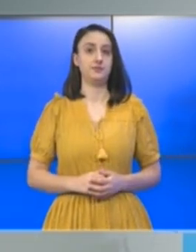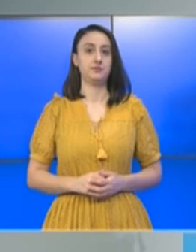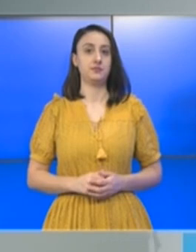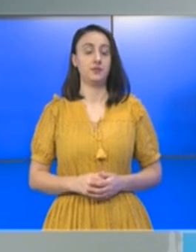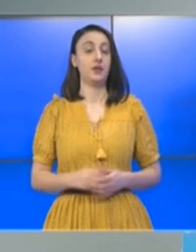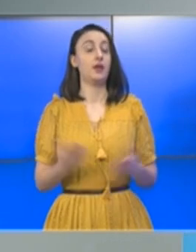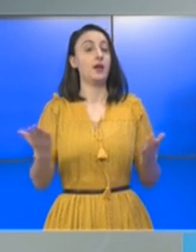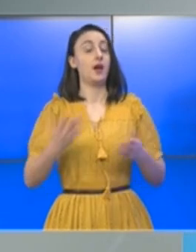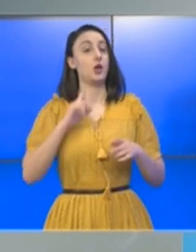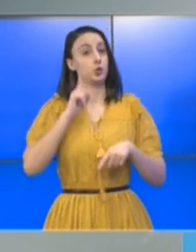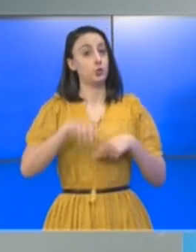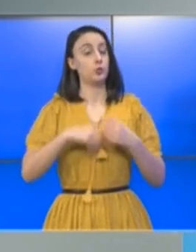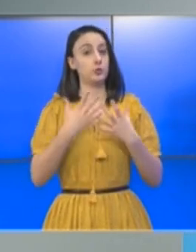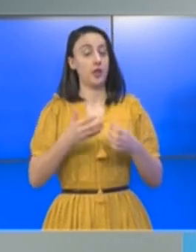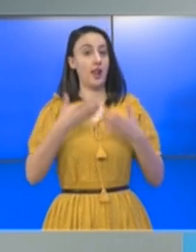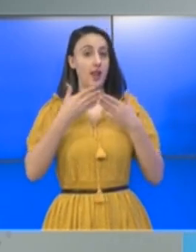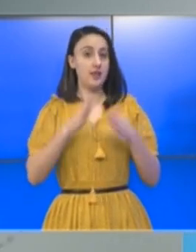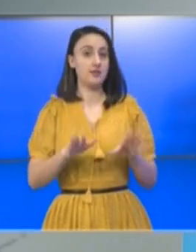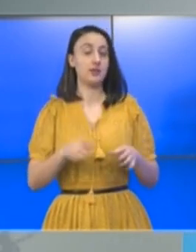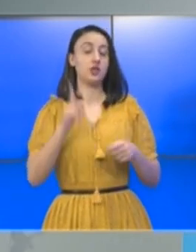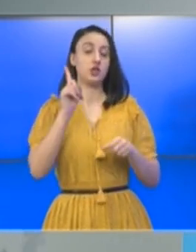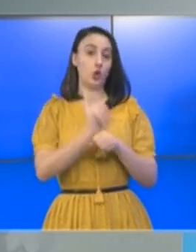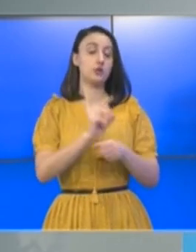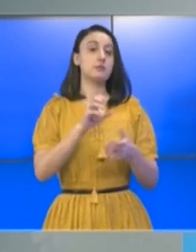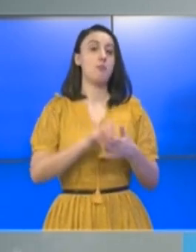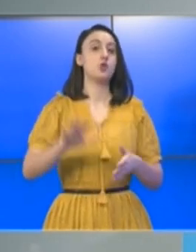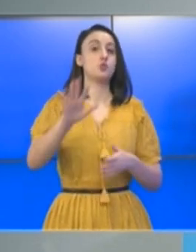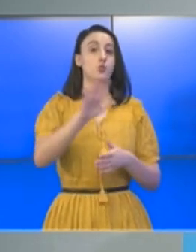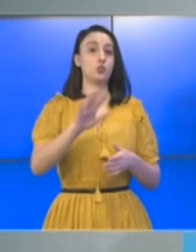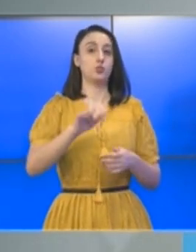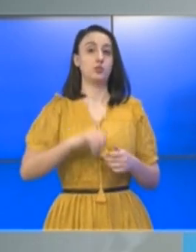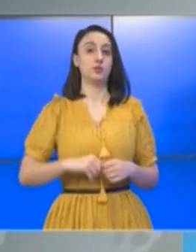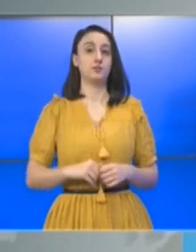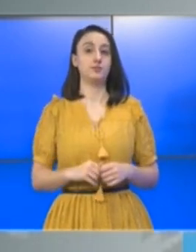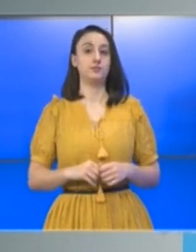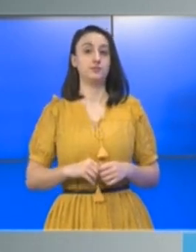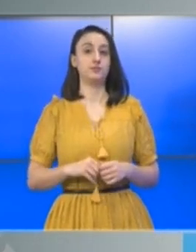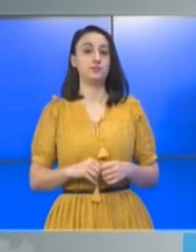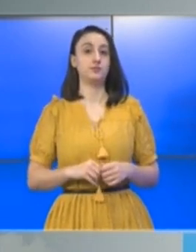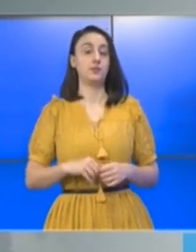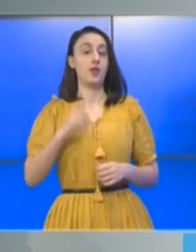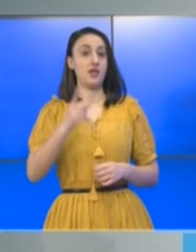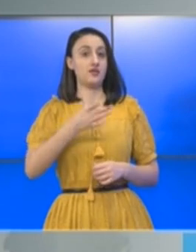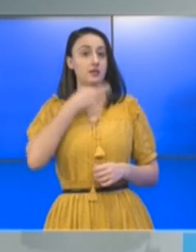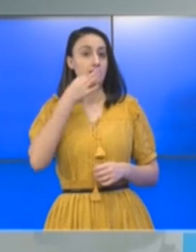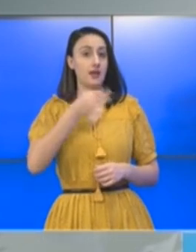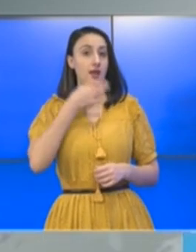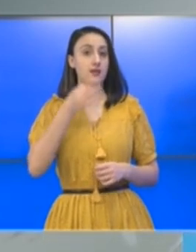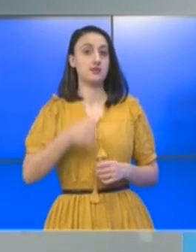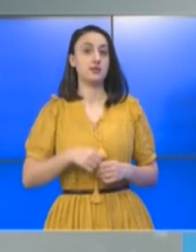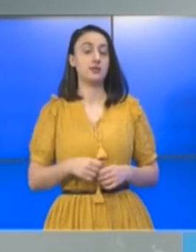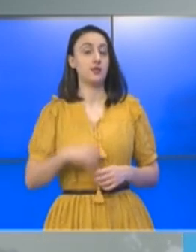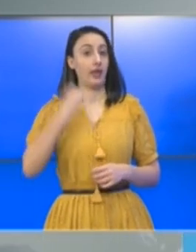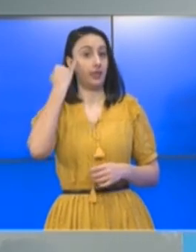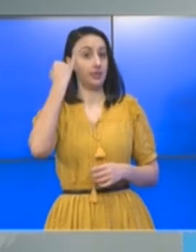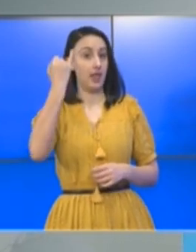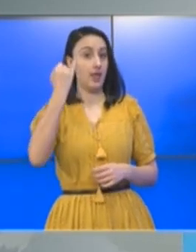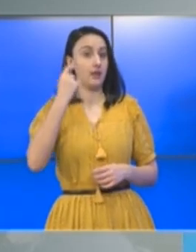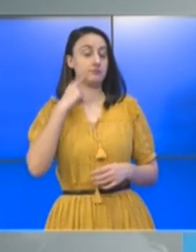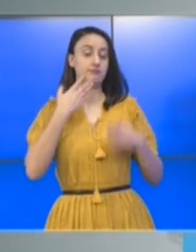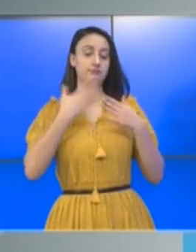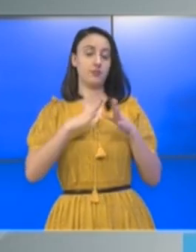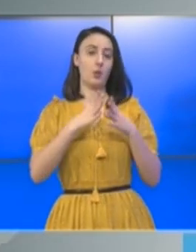evident că după ce a lansat tot în spațiu public astfel de idei, a generat